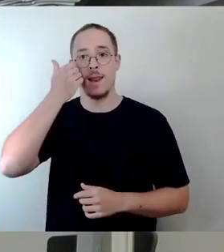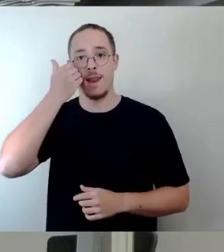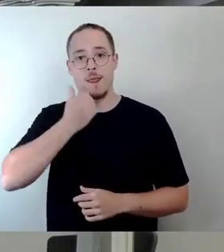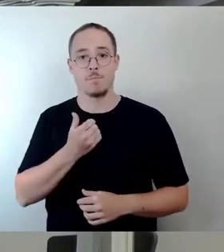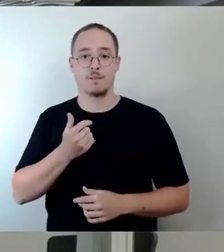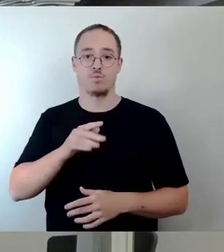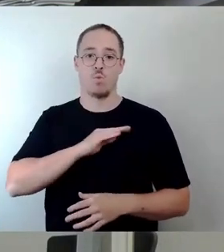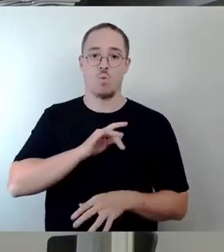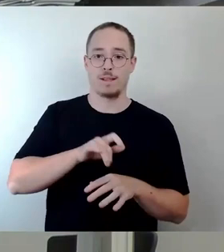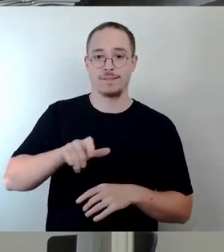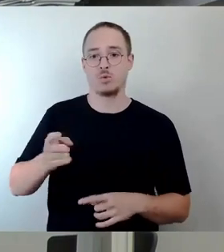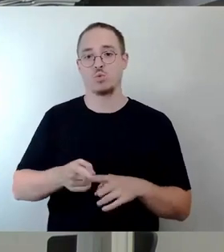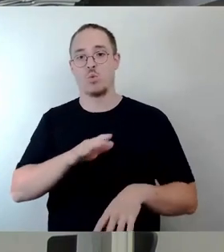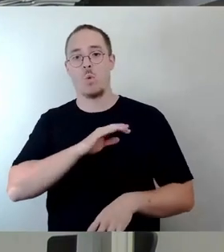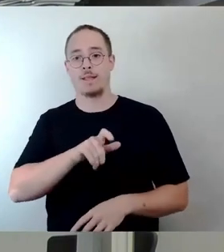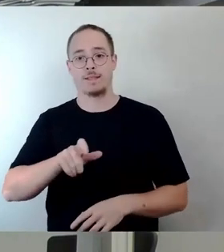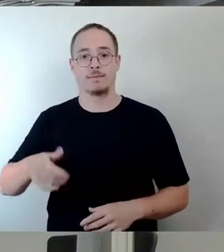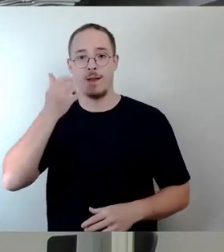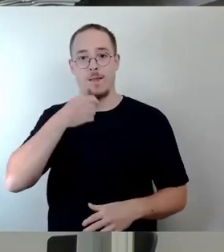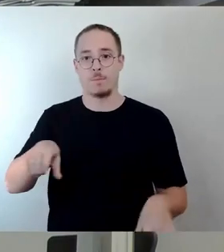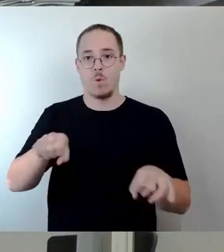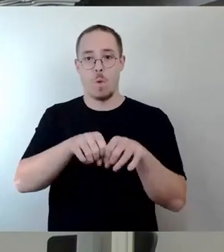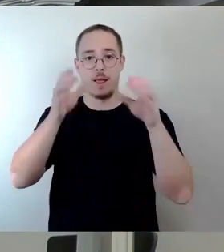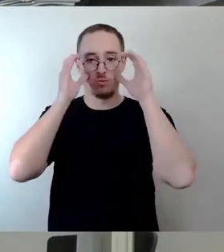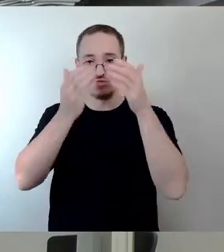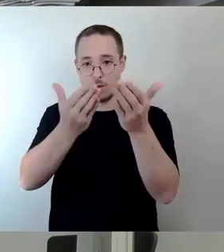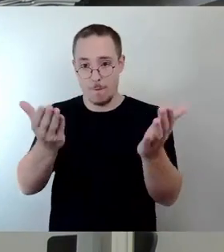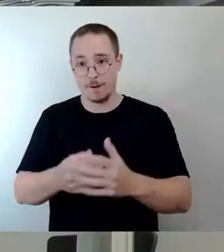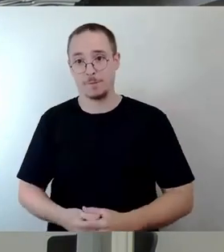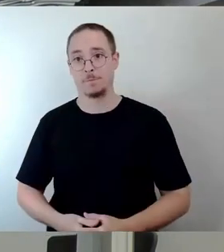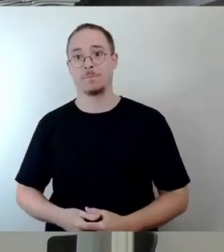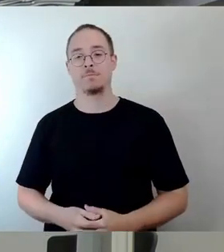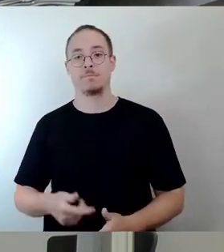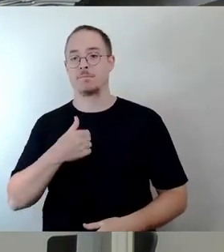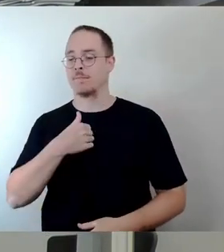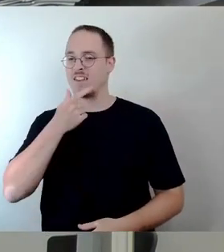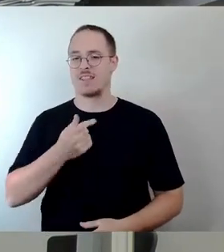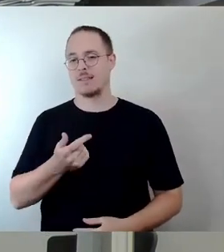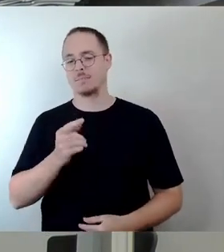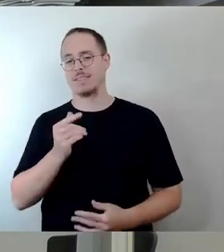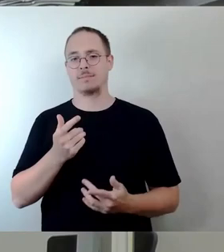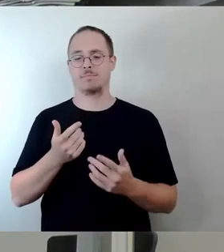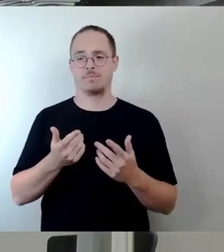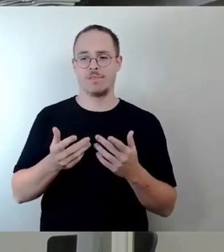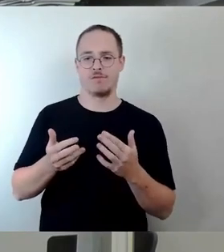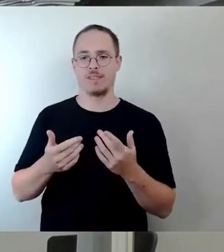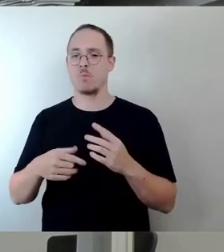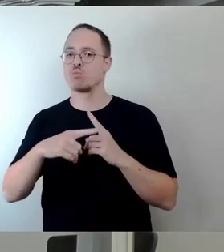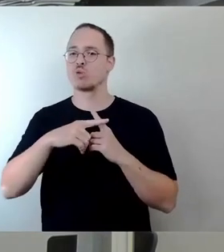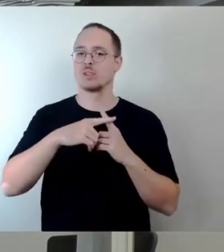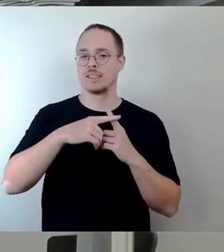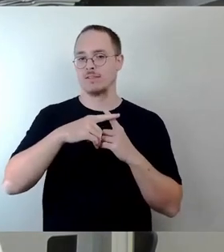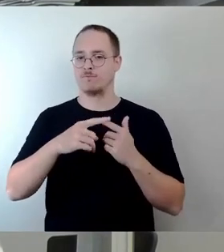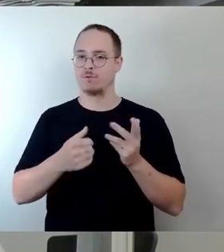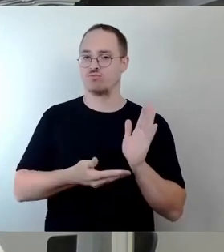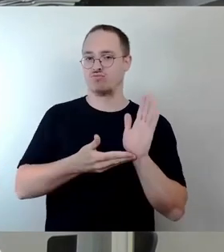verfolgen. Ich würde gerne hier jetzt mal den positiven Part spielen in dieser Runde. Ich will nicht verschweigen, dass das eine Entscheidung ist,